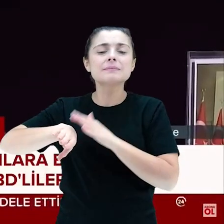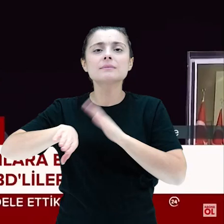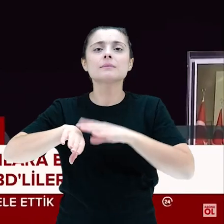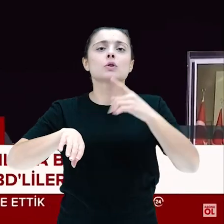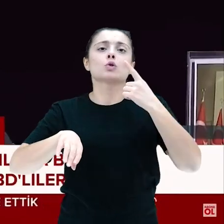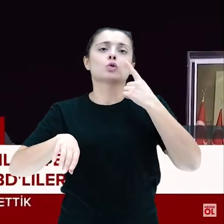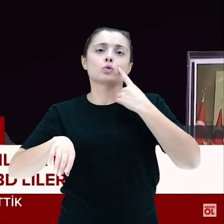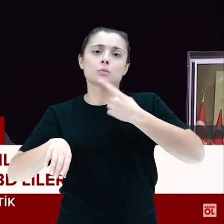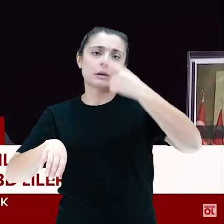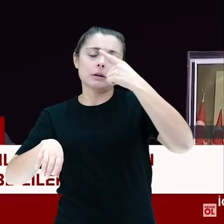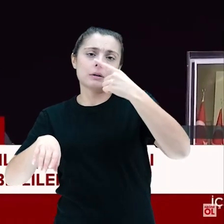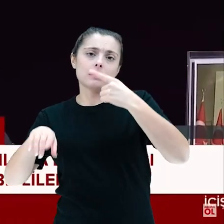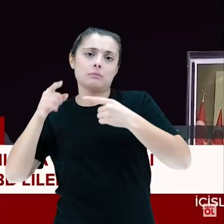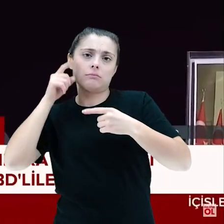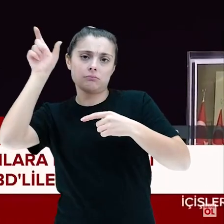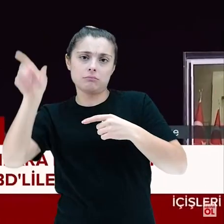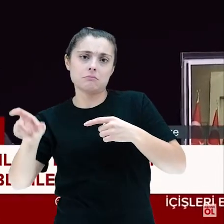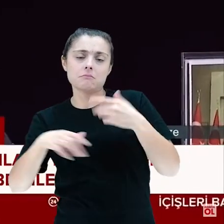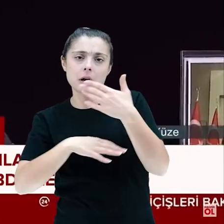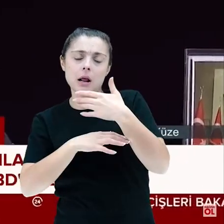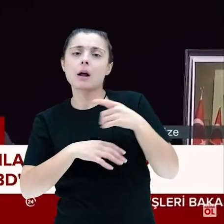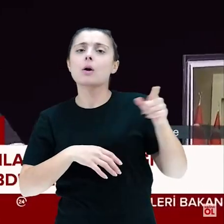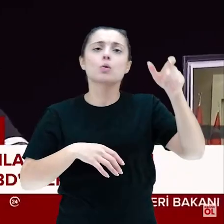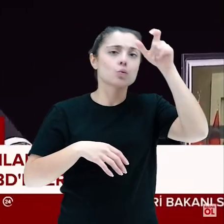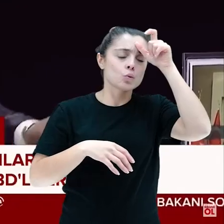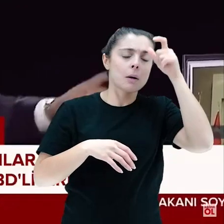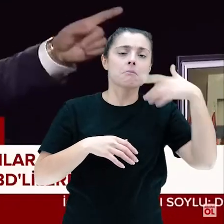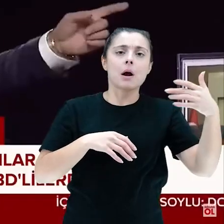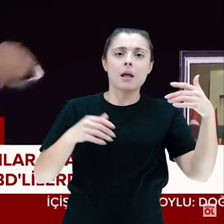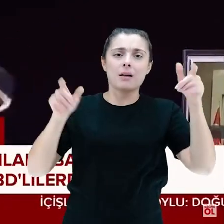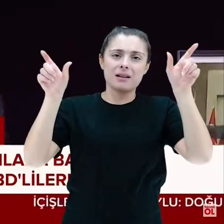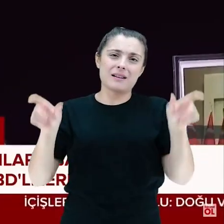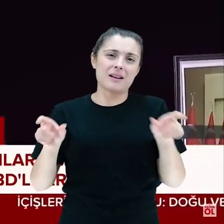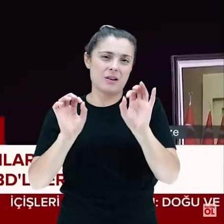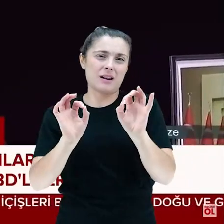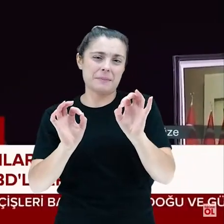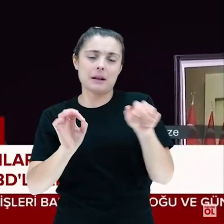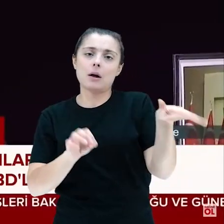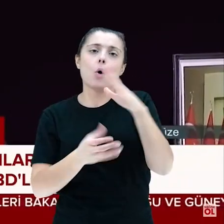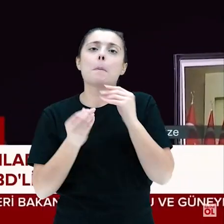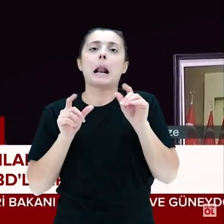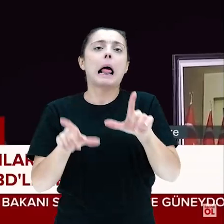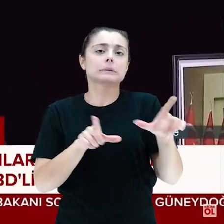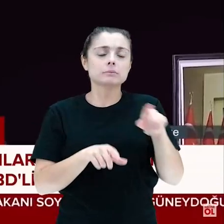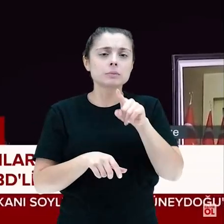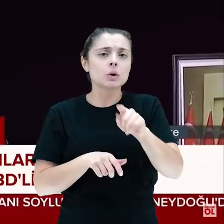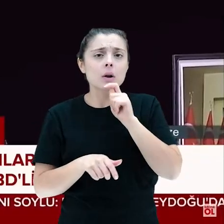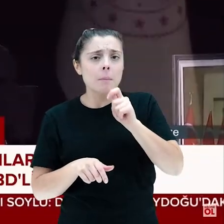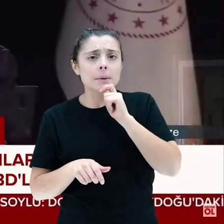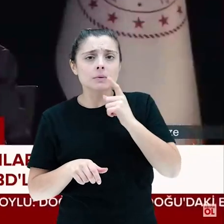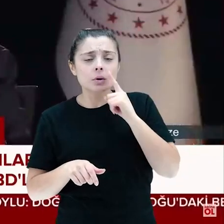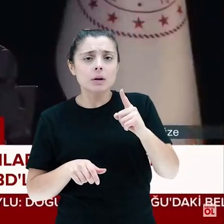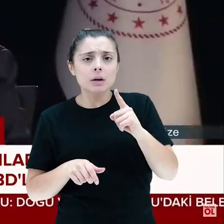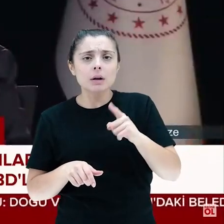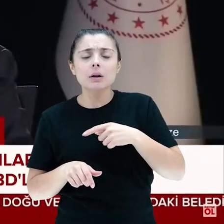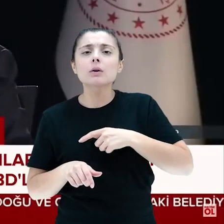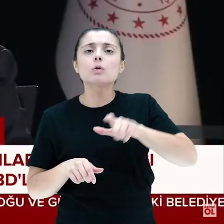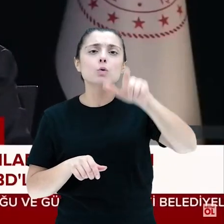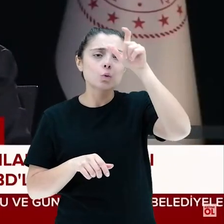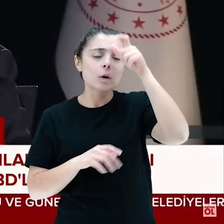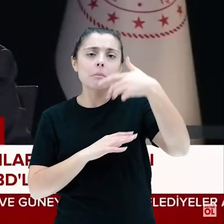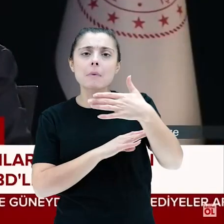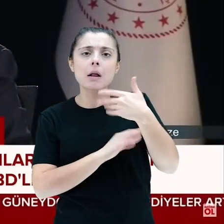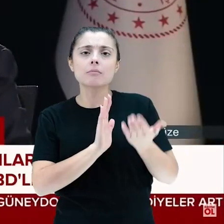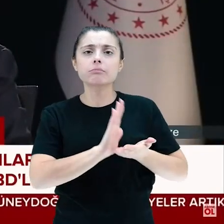Halk Partisi'nin bayrağı olur, sol tarafta Türkiye Cumhuriyeti Devleti'nin bayrağı olur. Ama, evet sizde olduğu gibi, ama bu röportajda Türkiye